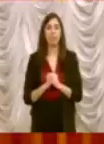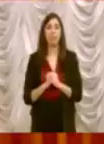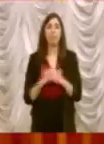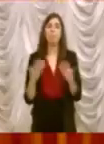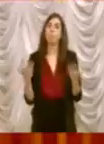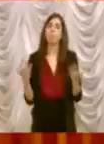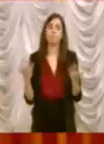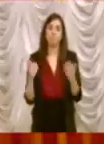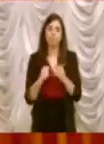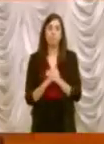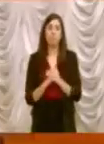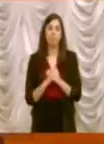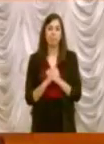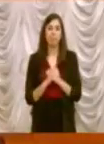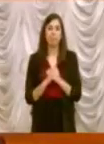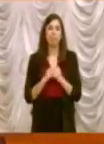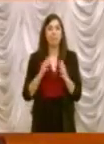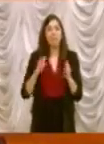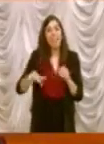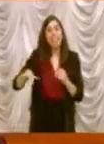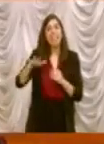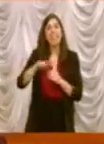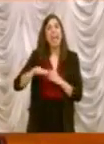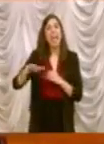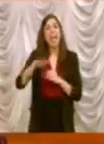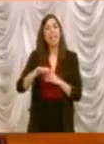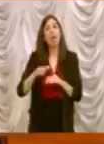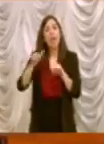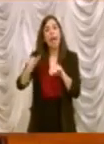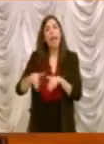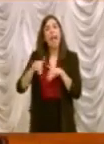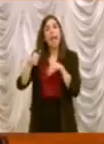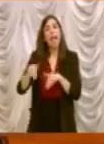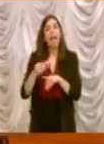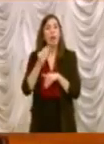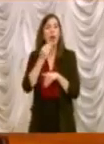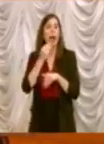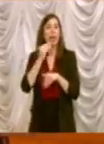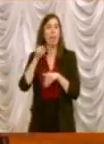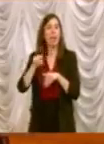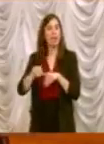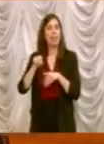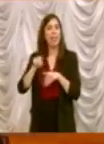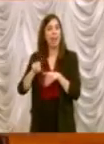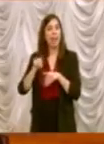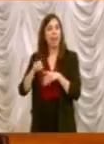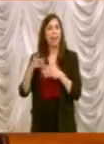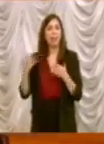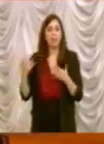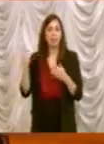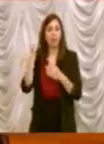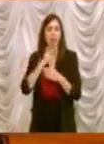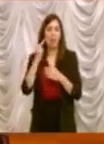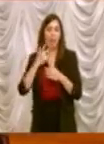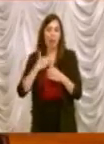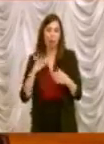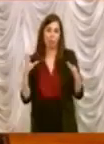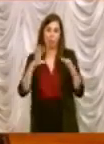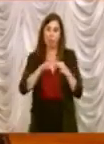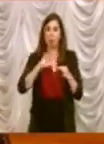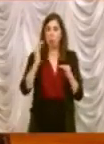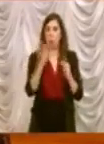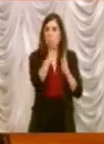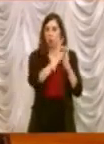Il settore agroalimentare, oltre a accedere a tutte le misure orizzontali che sono state